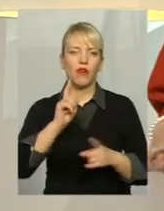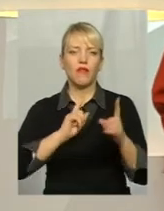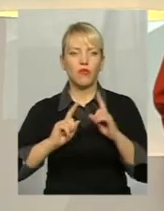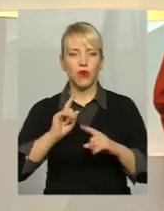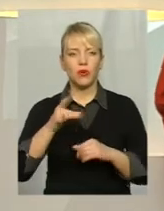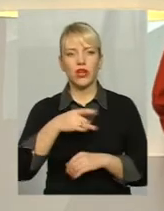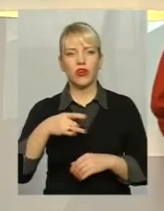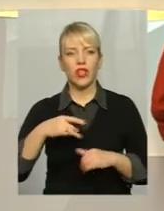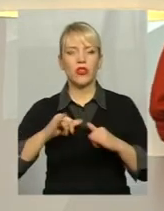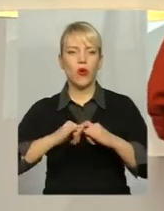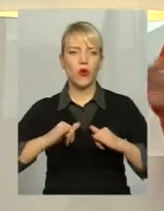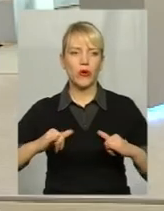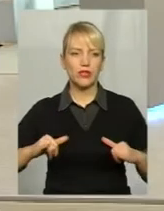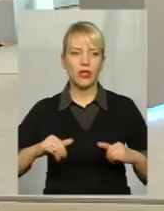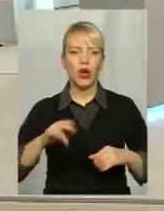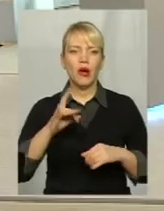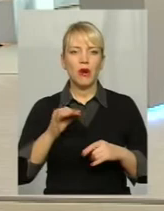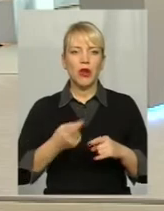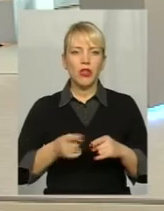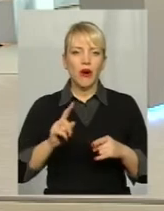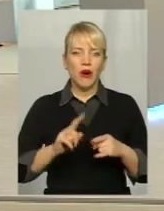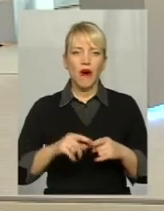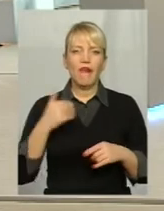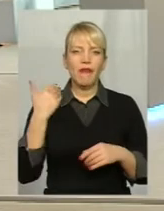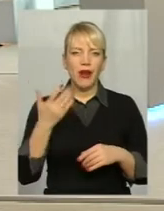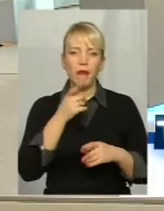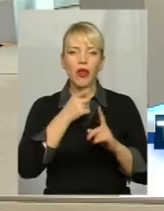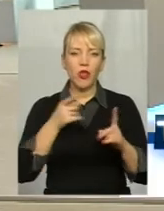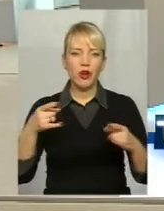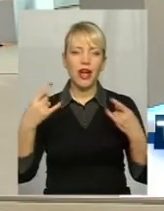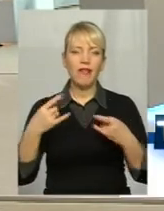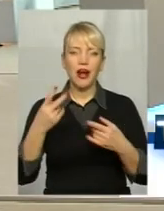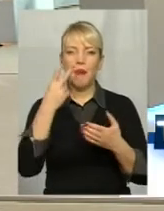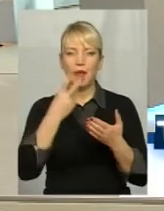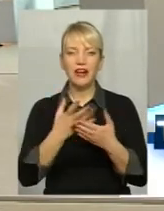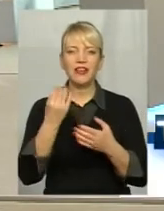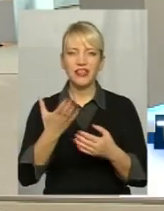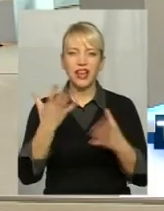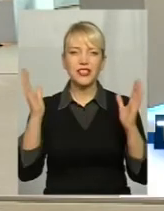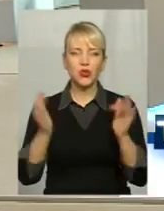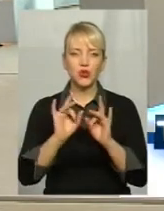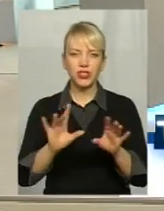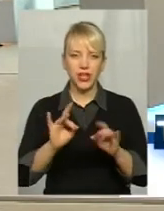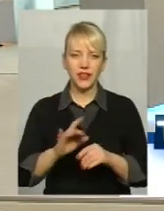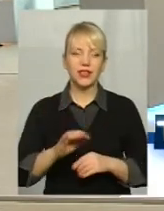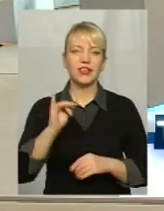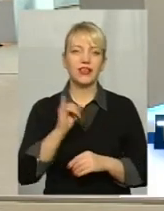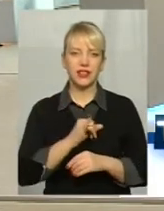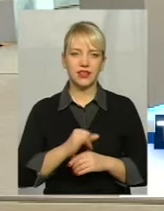районального розвитку Про нього ви впродовж ефіру ще побачите сюжет моїх колег зі служби новин